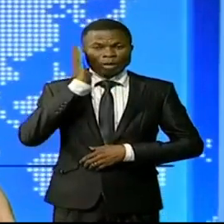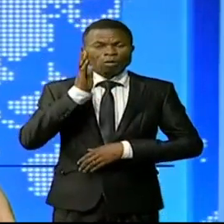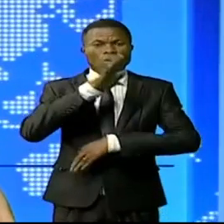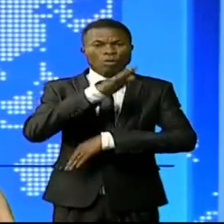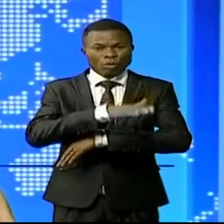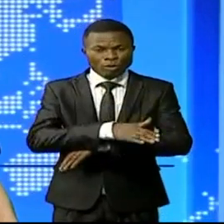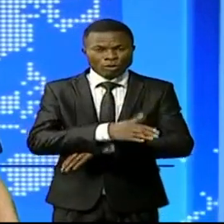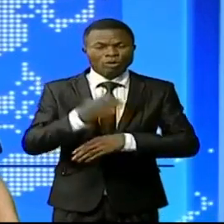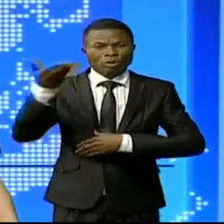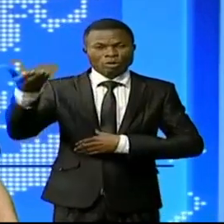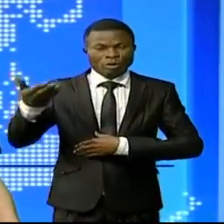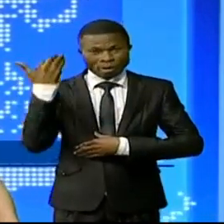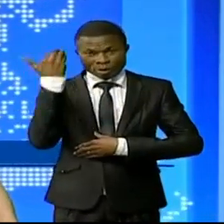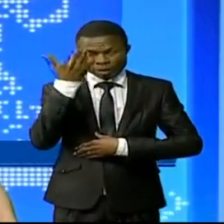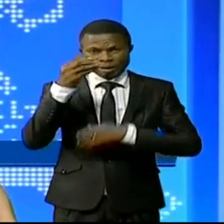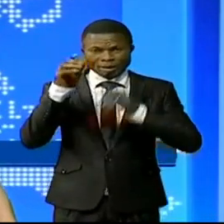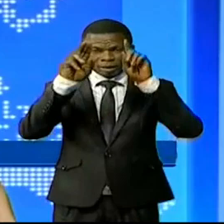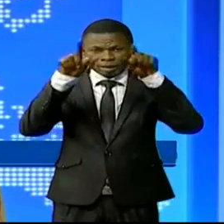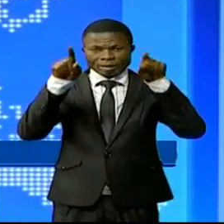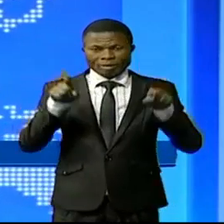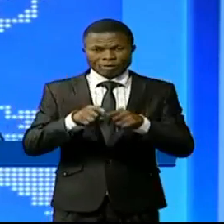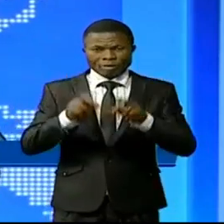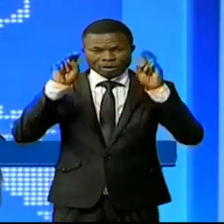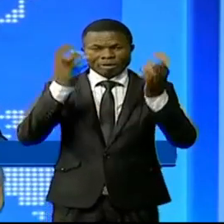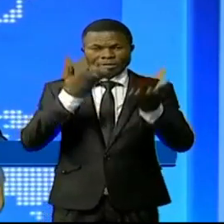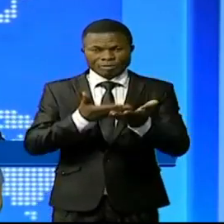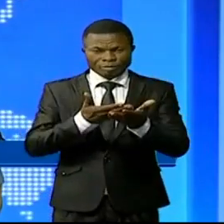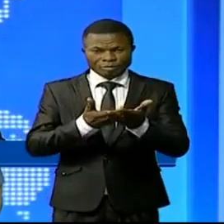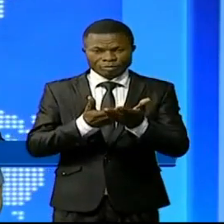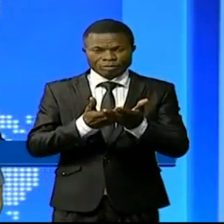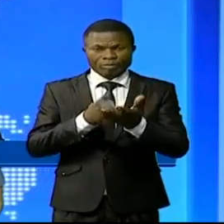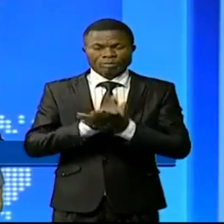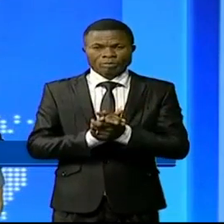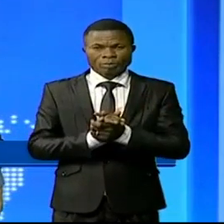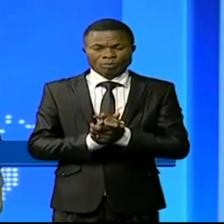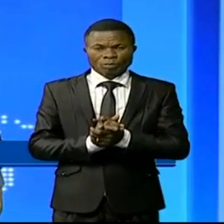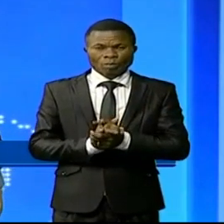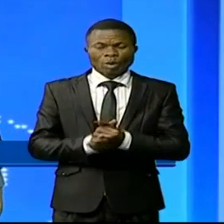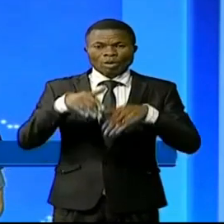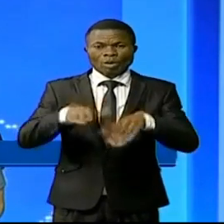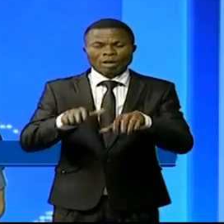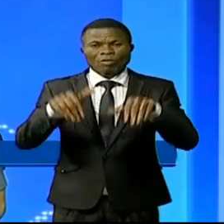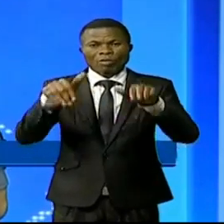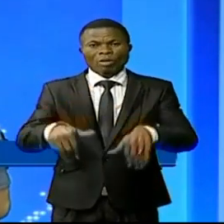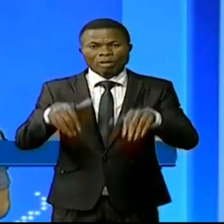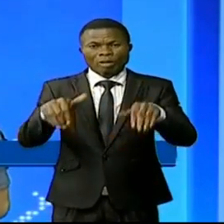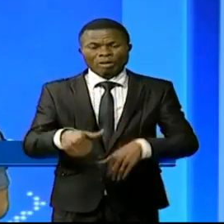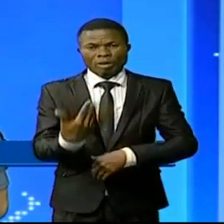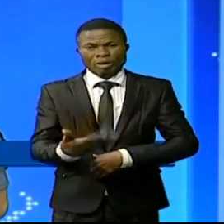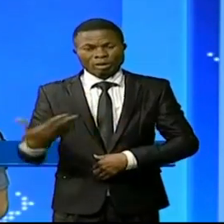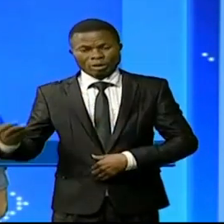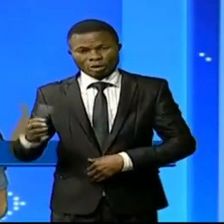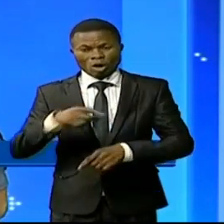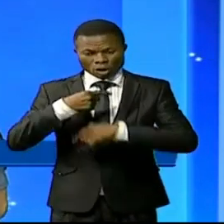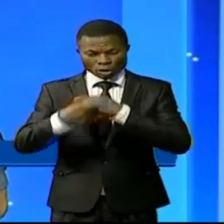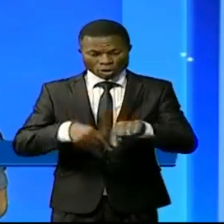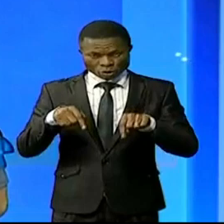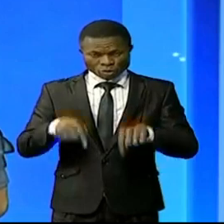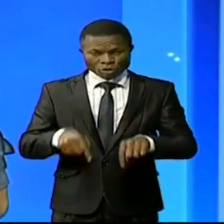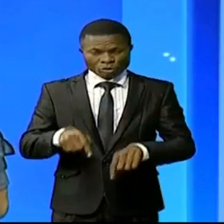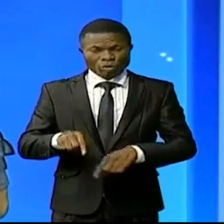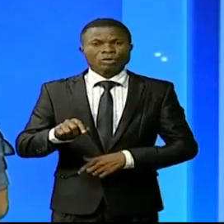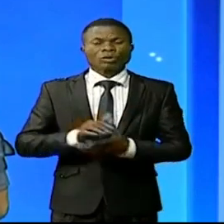recevoir chez vous. Tout de suite, voici les titres. Le porte de la foire agricole de Kinshasa s'est ouvert depuis ce matin.